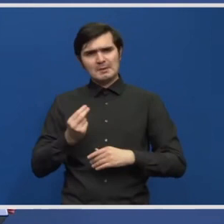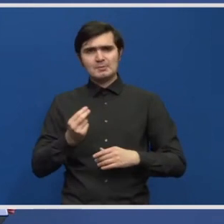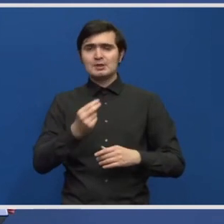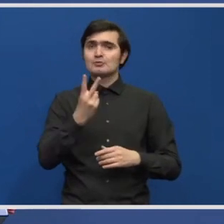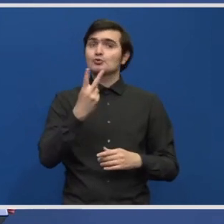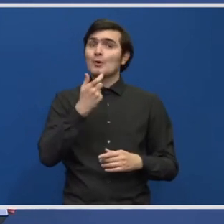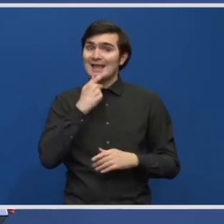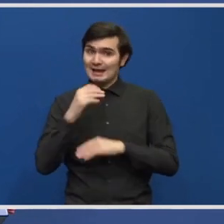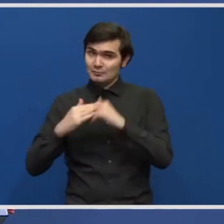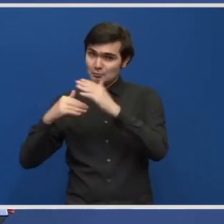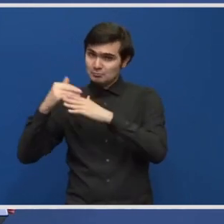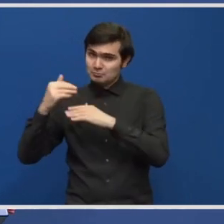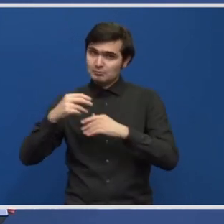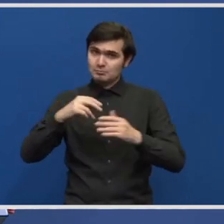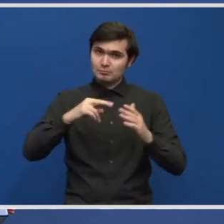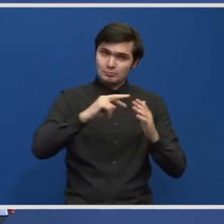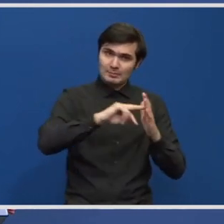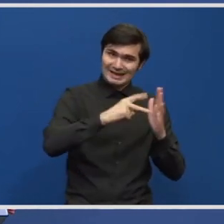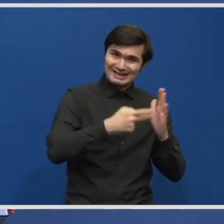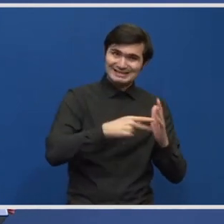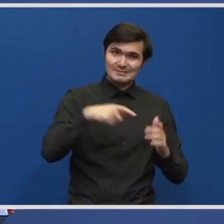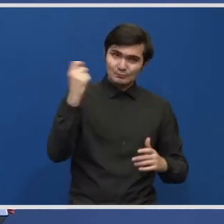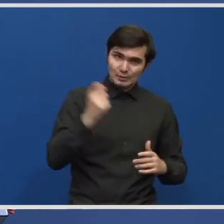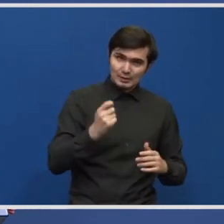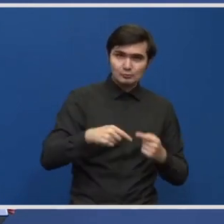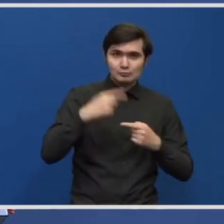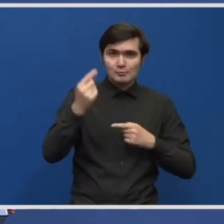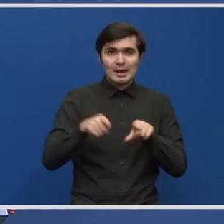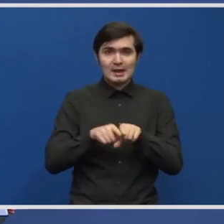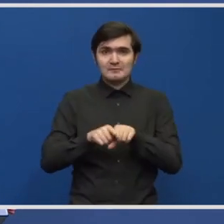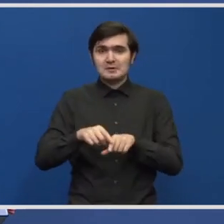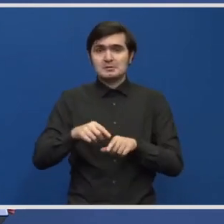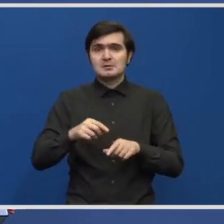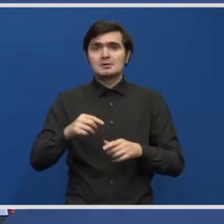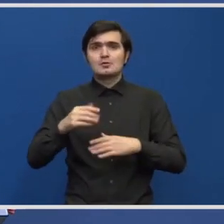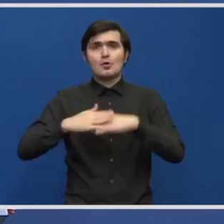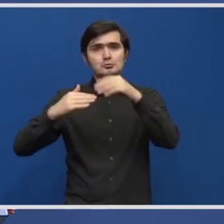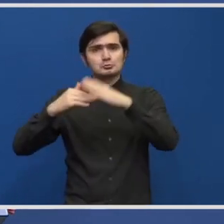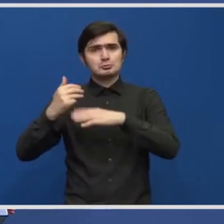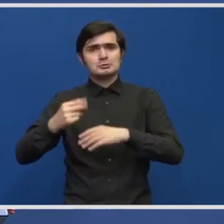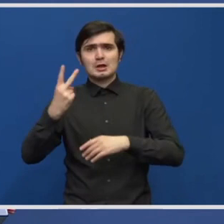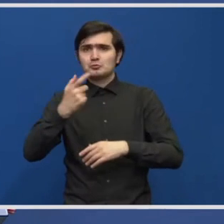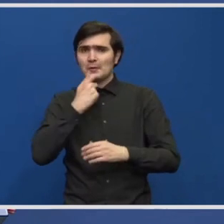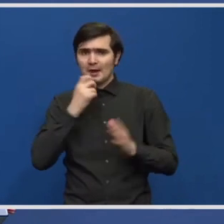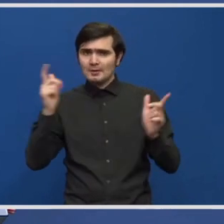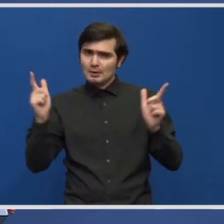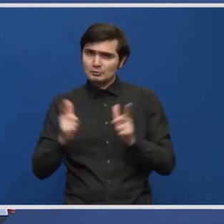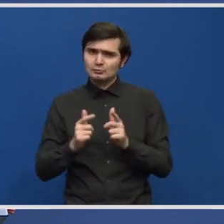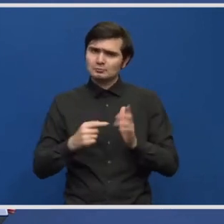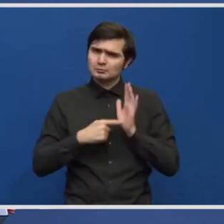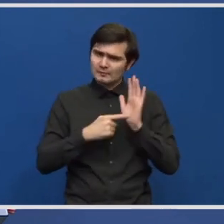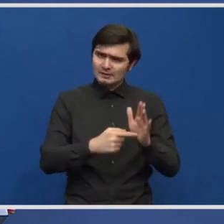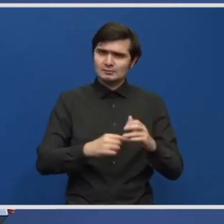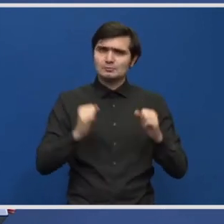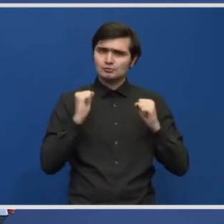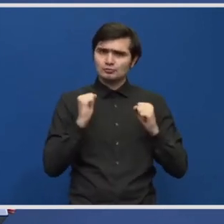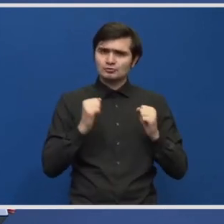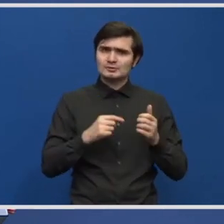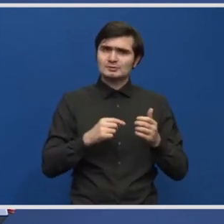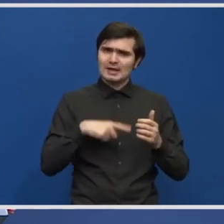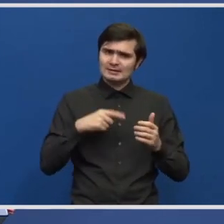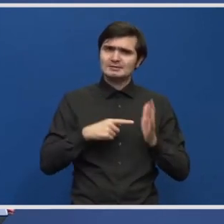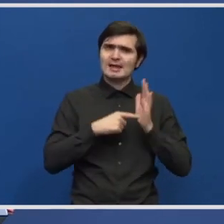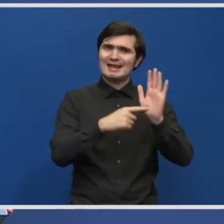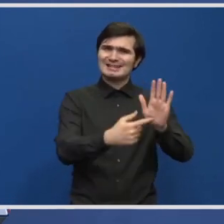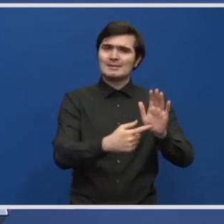stăm 2 ani și pregătim proiectul și apoi execuția al crelor durează efectiv 2 ani. Și avem astfel de exemple de succes deja, va fi și acel lot de autostradă de